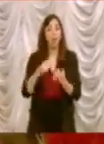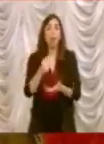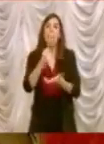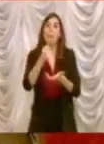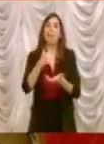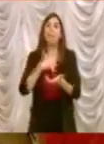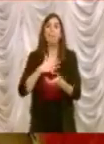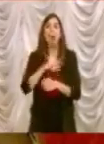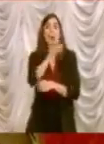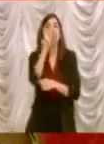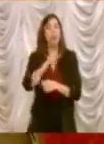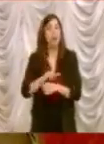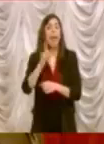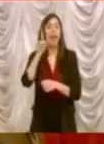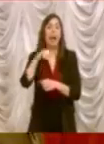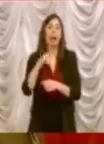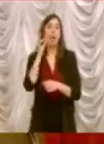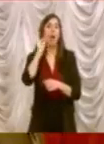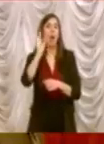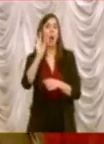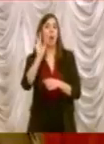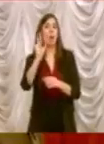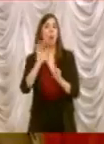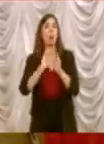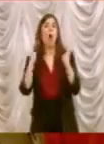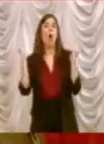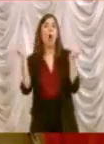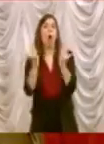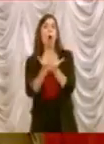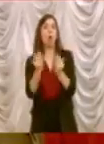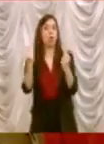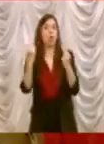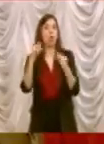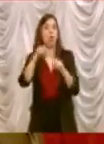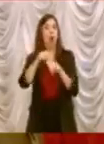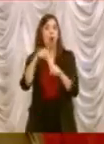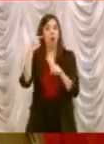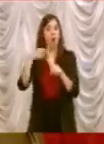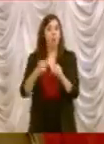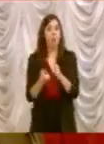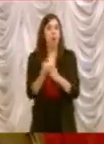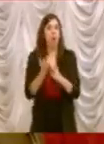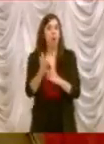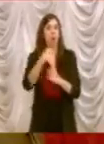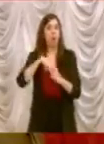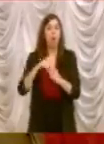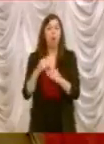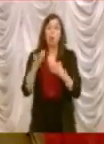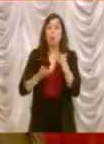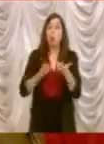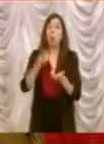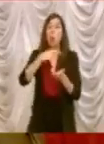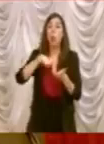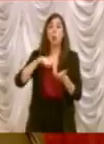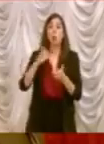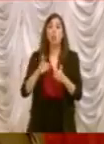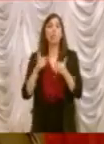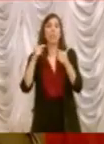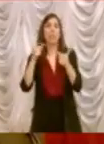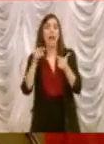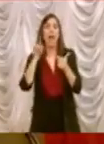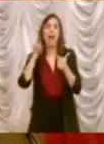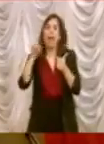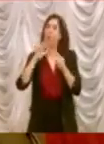ritornare a collocare nel mondo dove attraverso i nostri prodotti, la nostra cucina, spesso si parla d